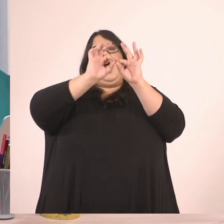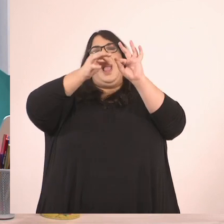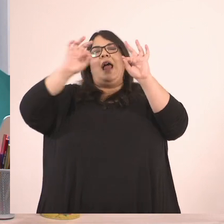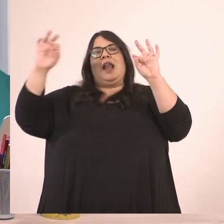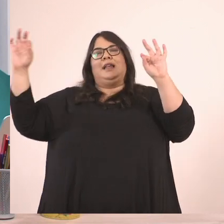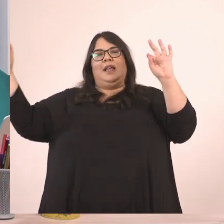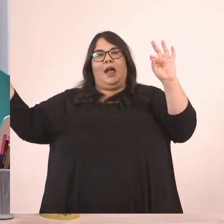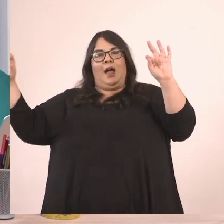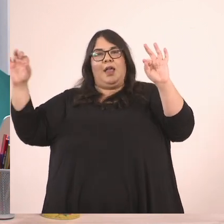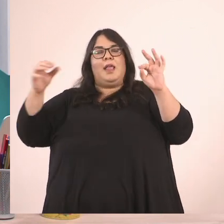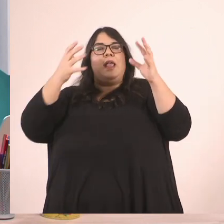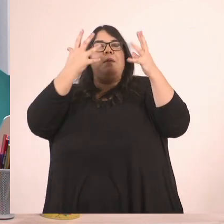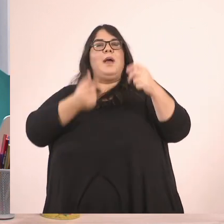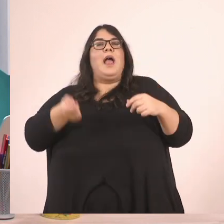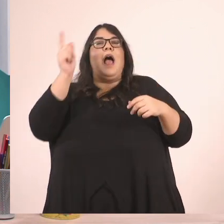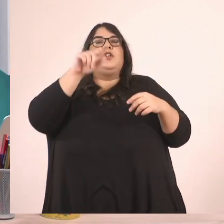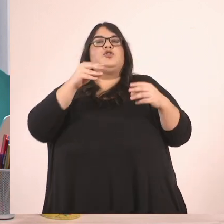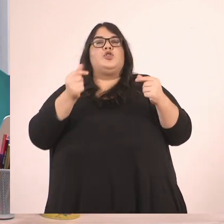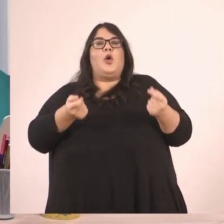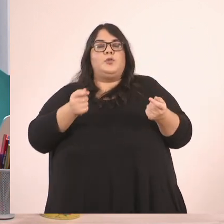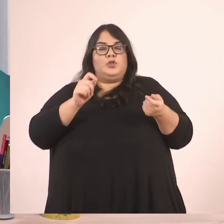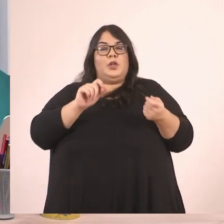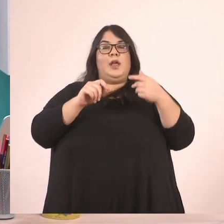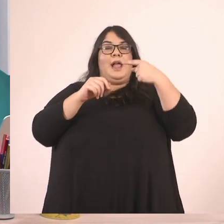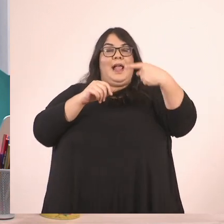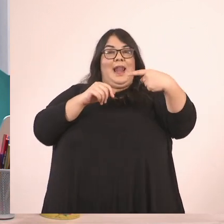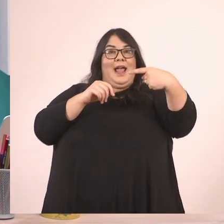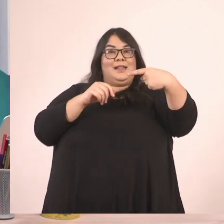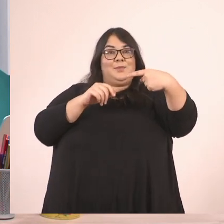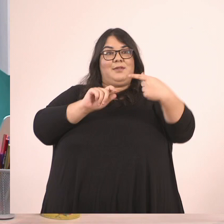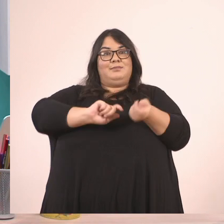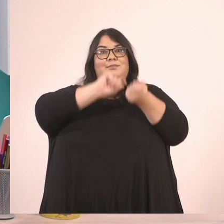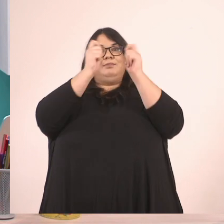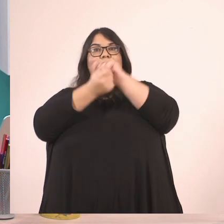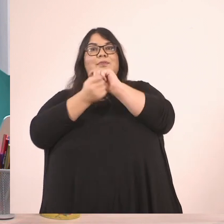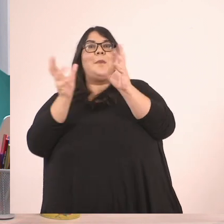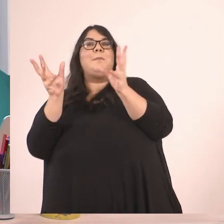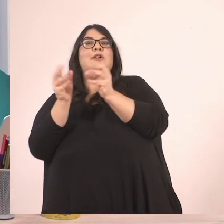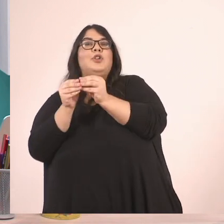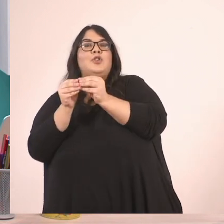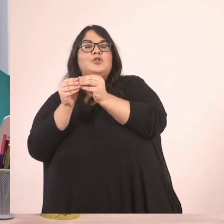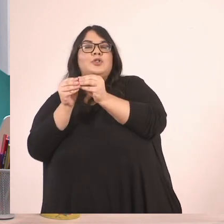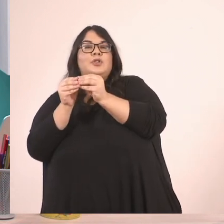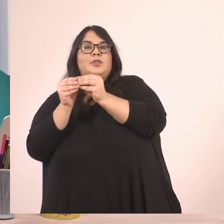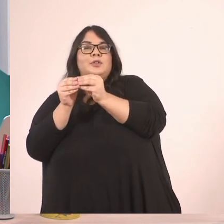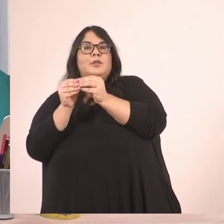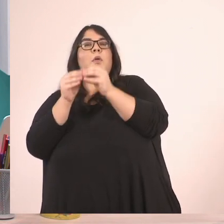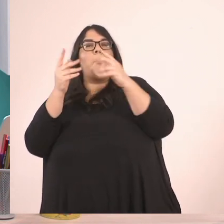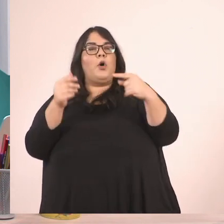ανάλυση και κάναμε την μετατροπή του κλασματικού αρθιμού 23 πέμπτα σε μεικτό